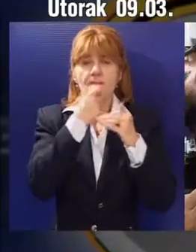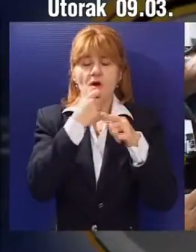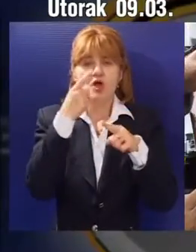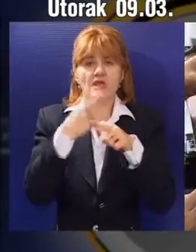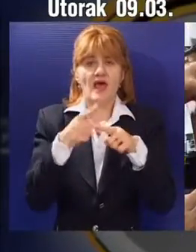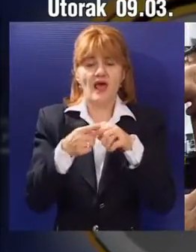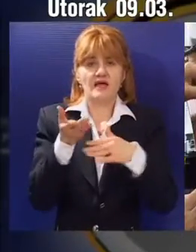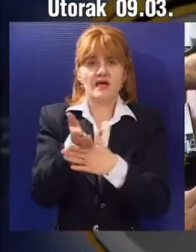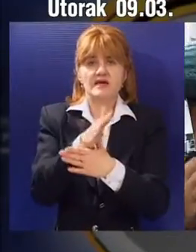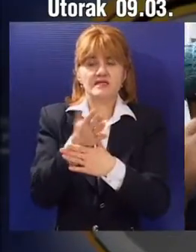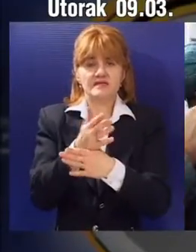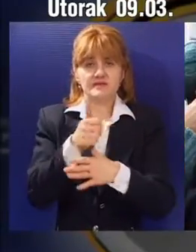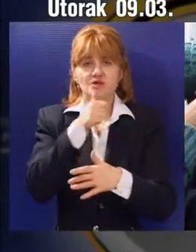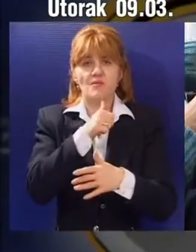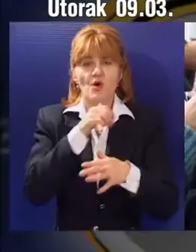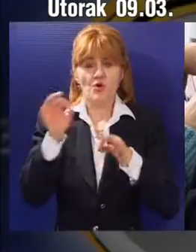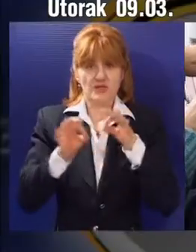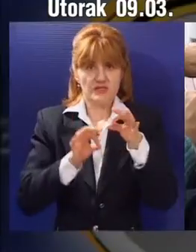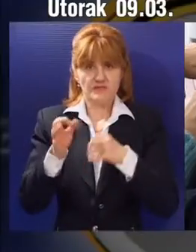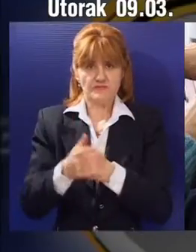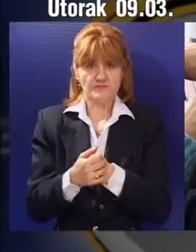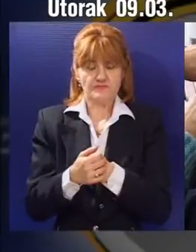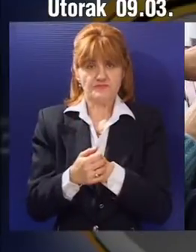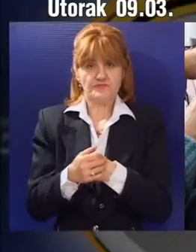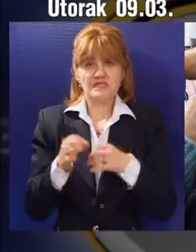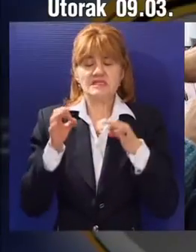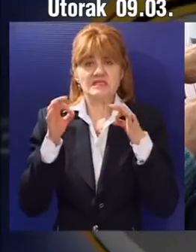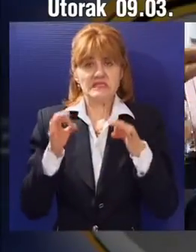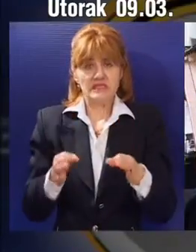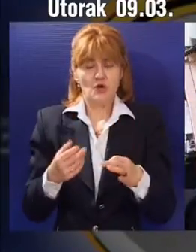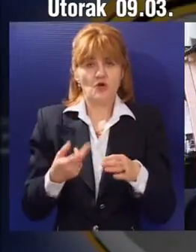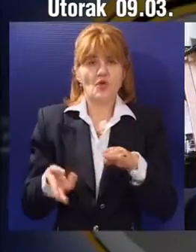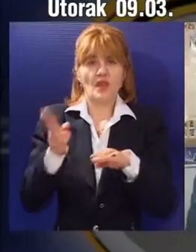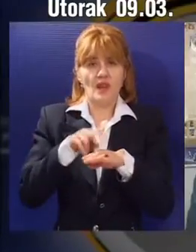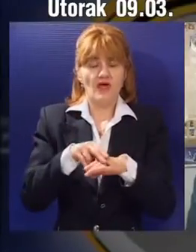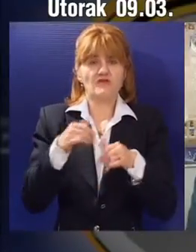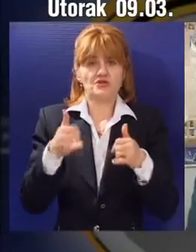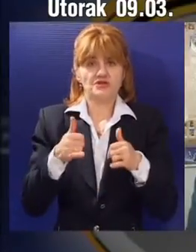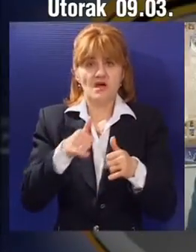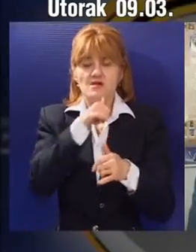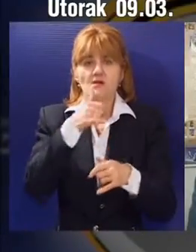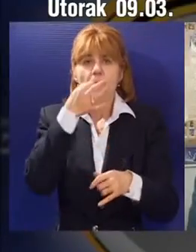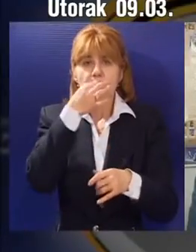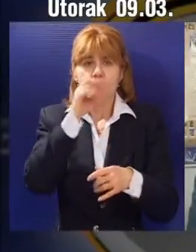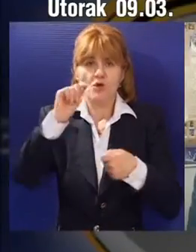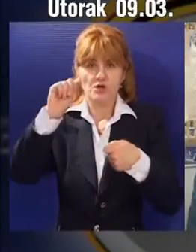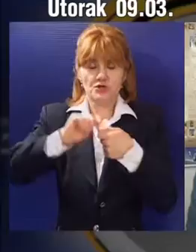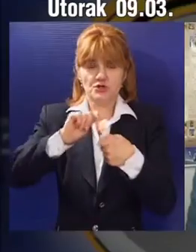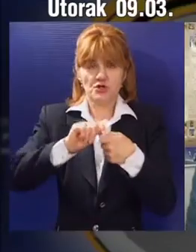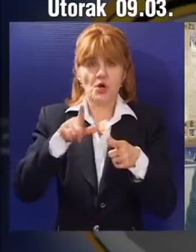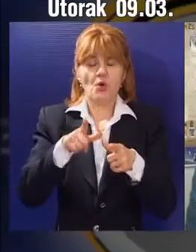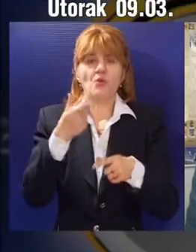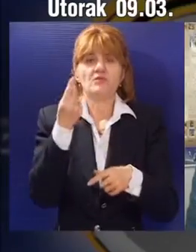razliku između dinarske i devizne kamate. Sigurno je isplatljivije šte i ti trenutno sad u dinarima i ja očekujem